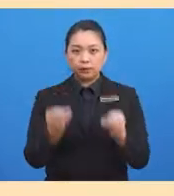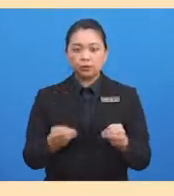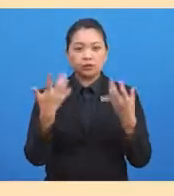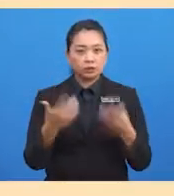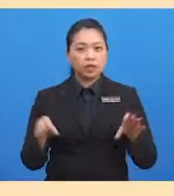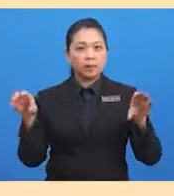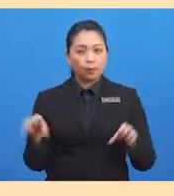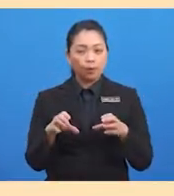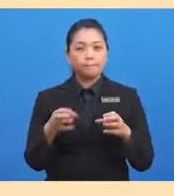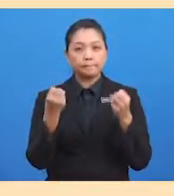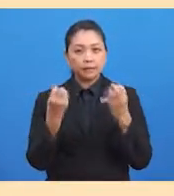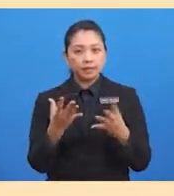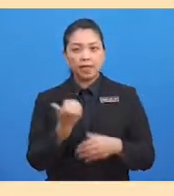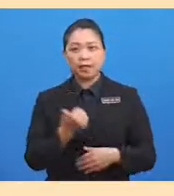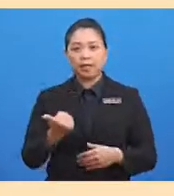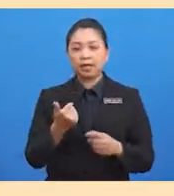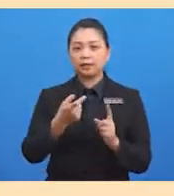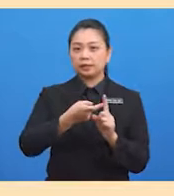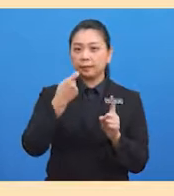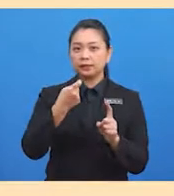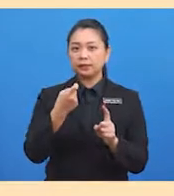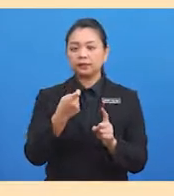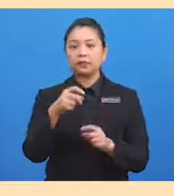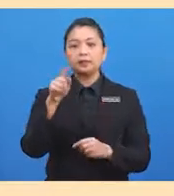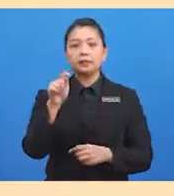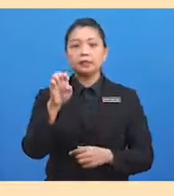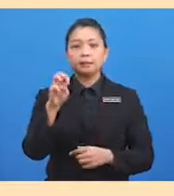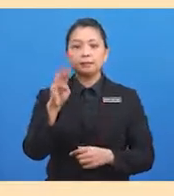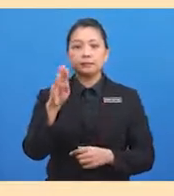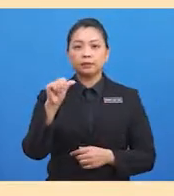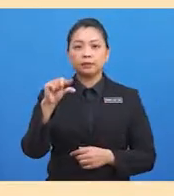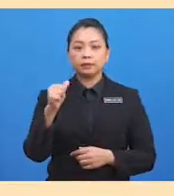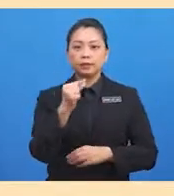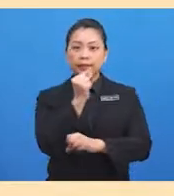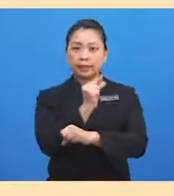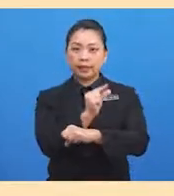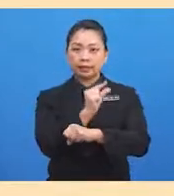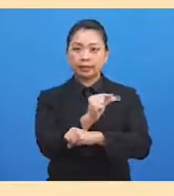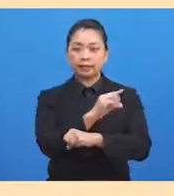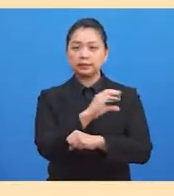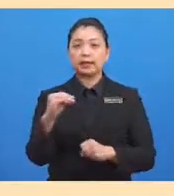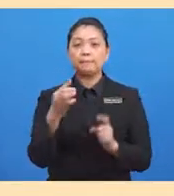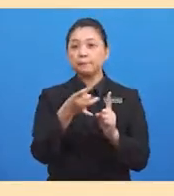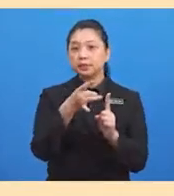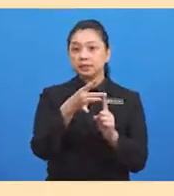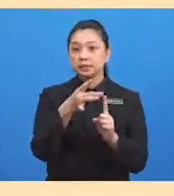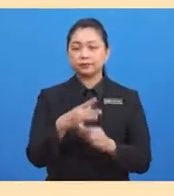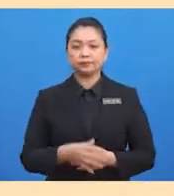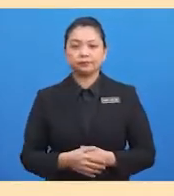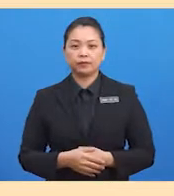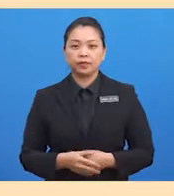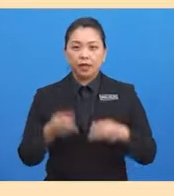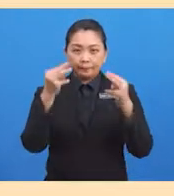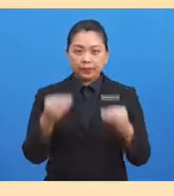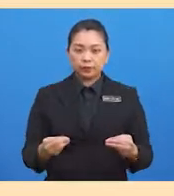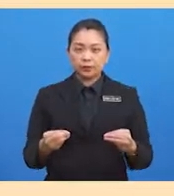iaitu tembaga, kangsa dan besi. Manusia Zaman ini memiliki